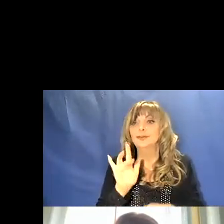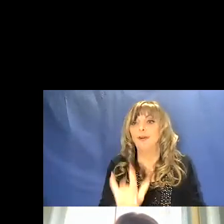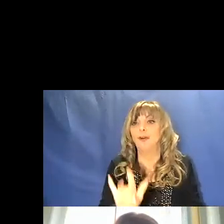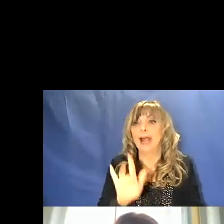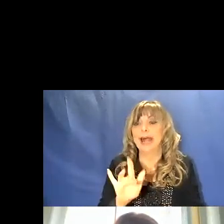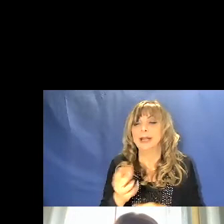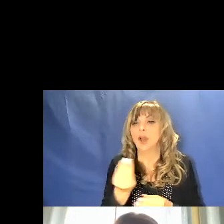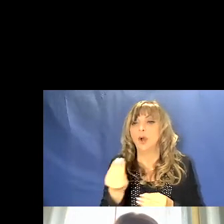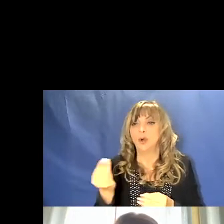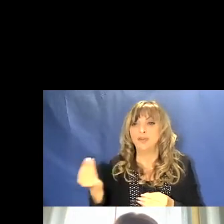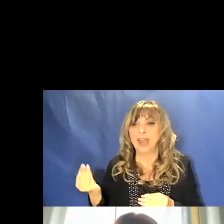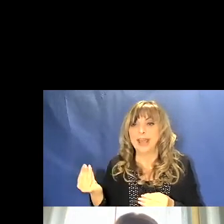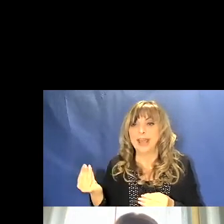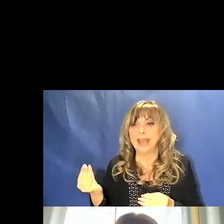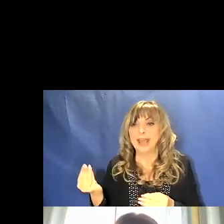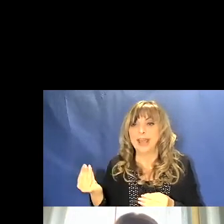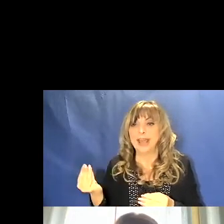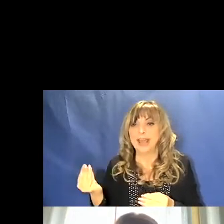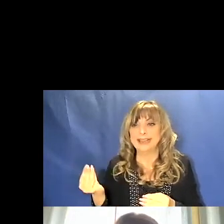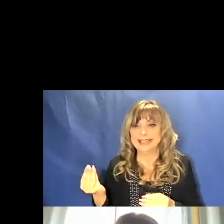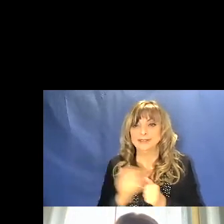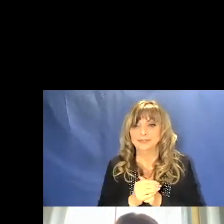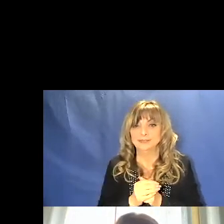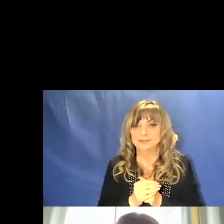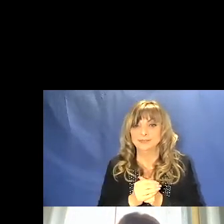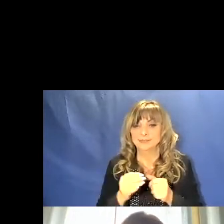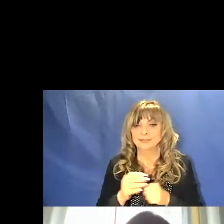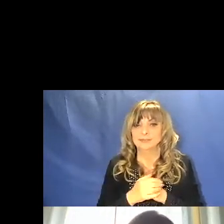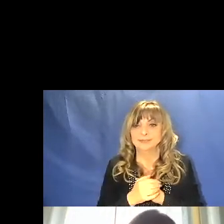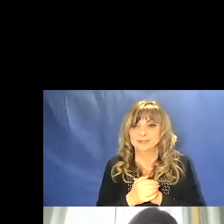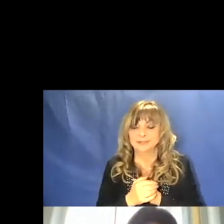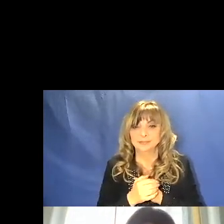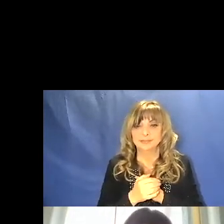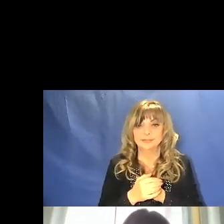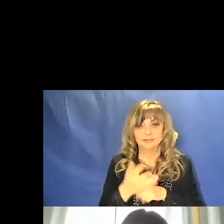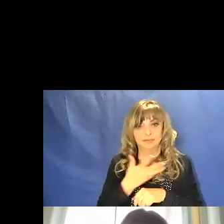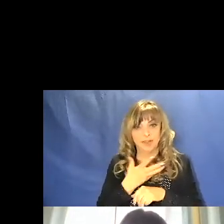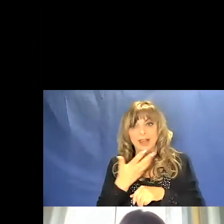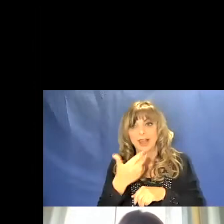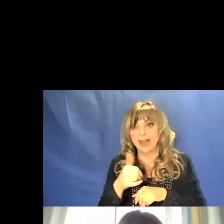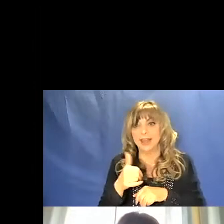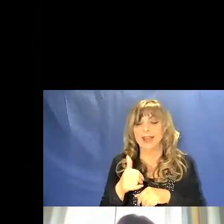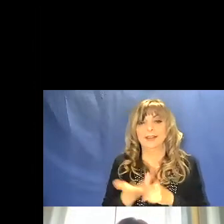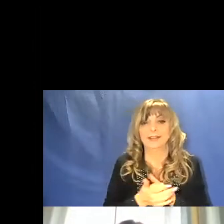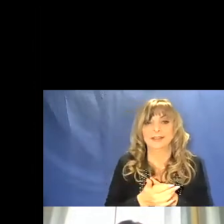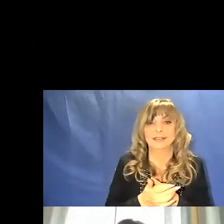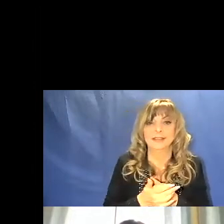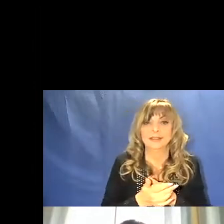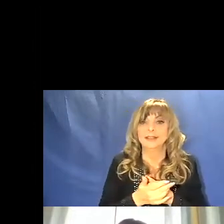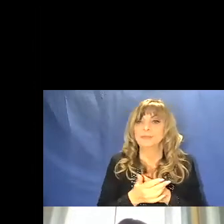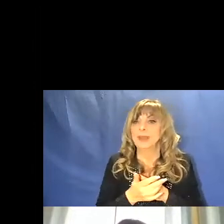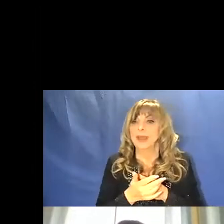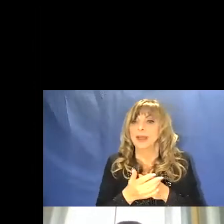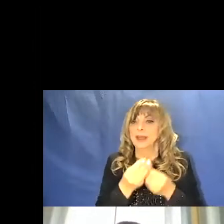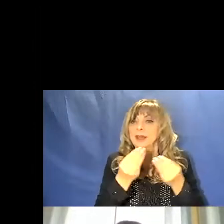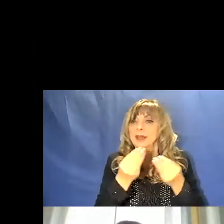oggetti esposti nelle vetrine e ci sono anche apparati tattili e